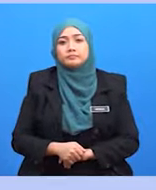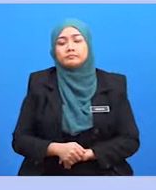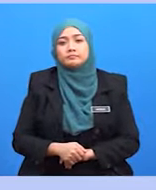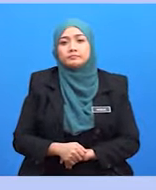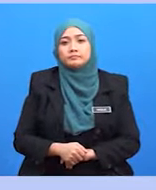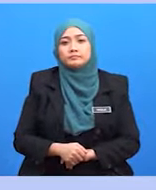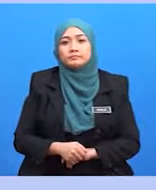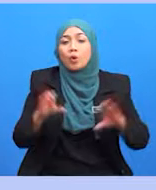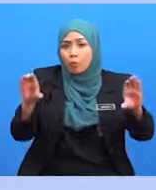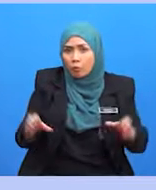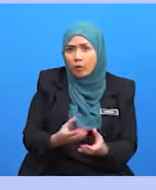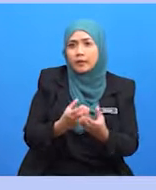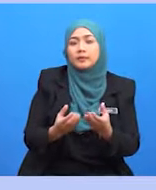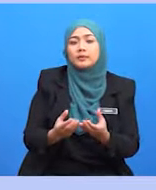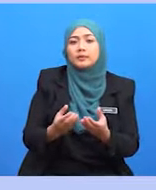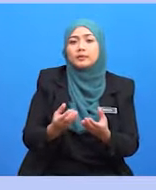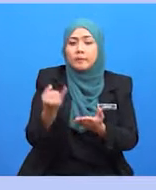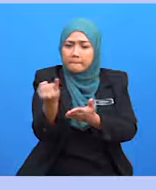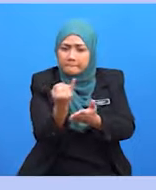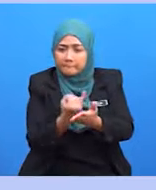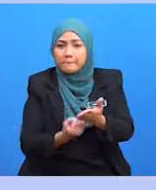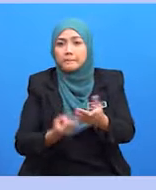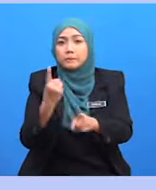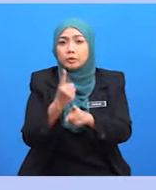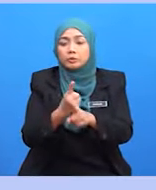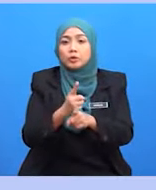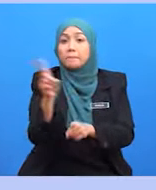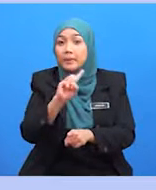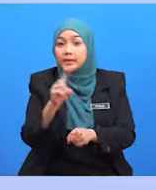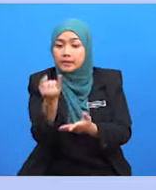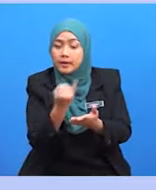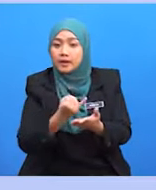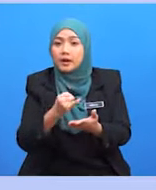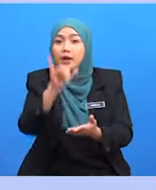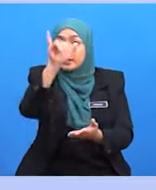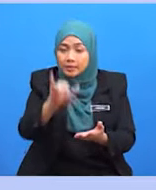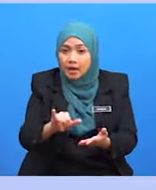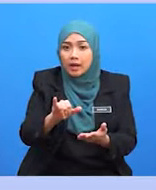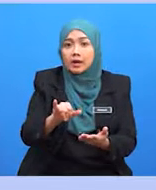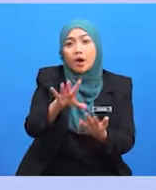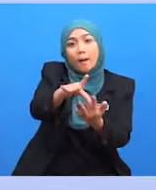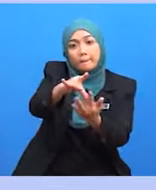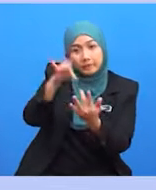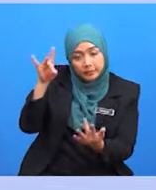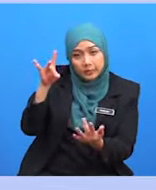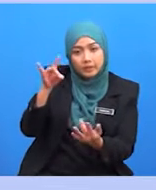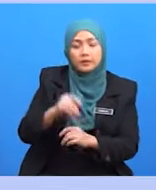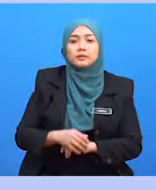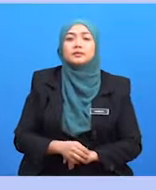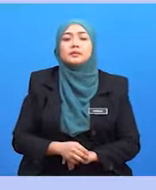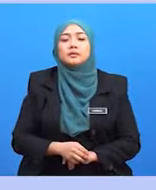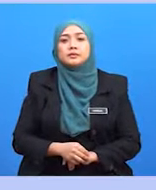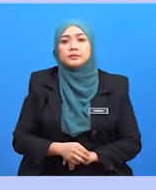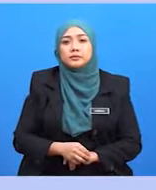Perincikan lakaran yang terpilih. Tahniah, anda telah berjaya mendapatkan logo yang hebat. Setelah anda